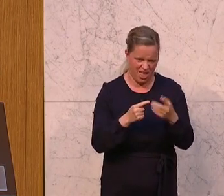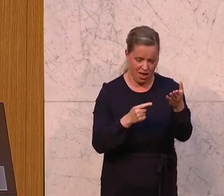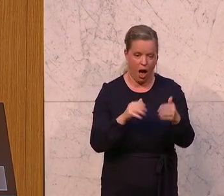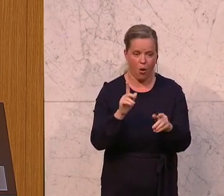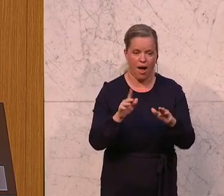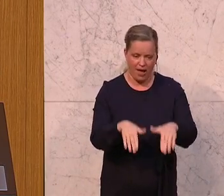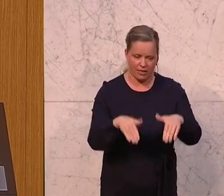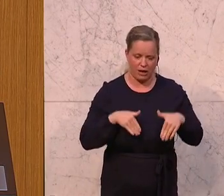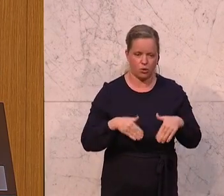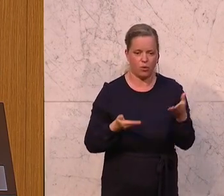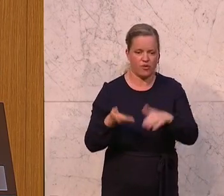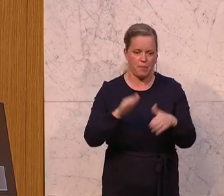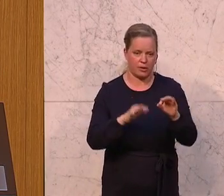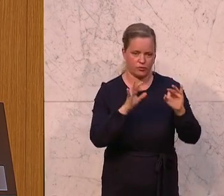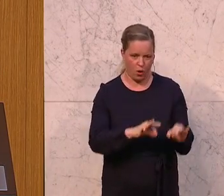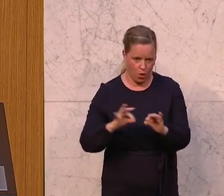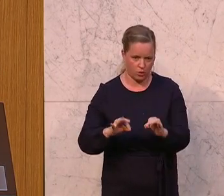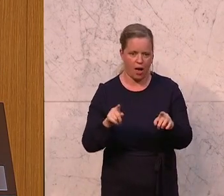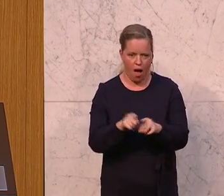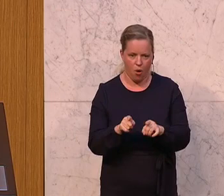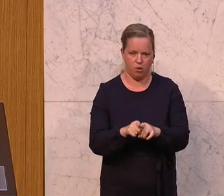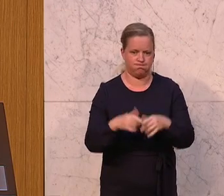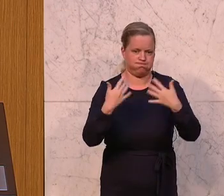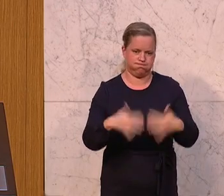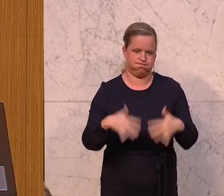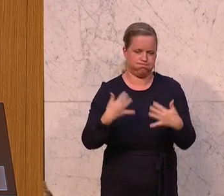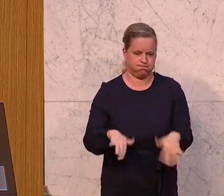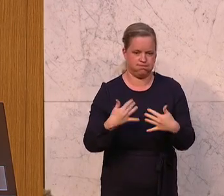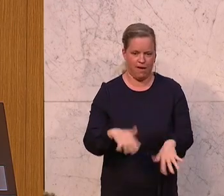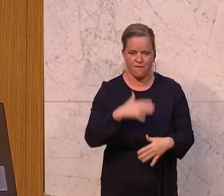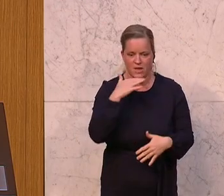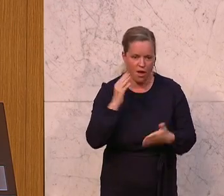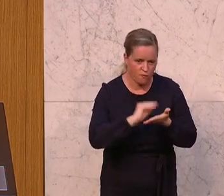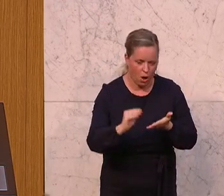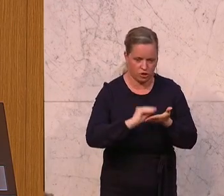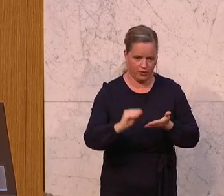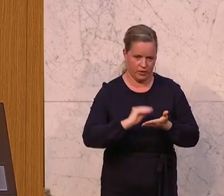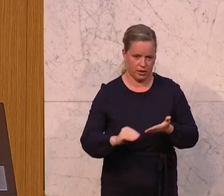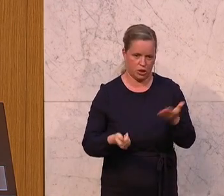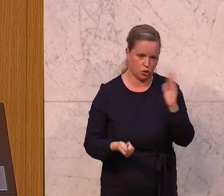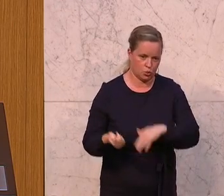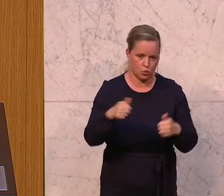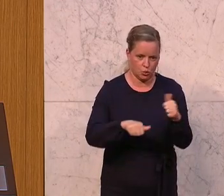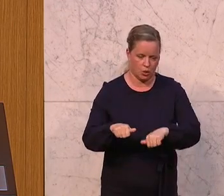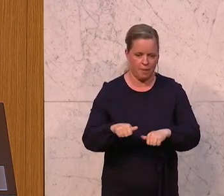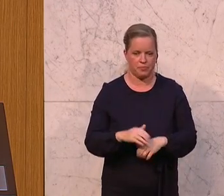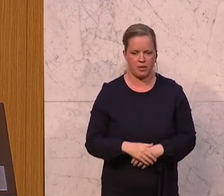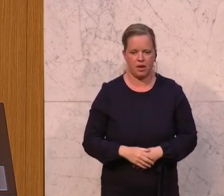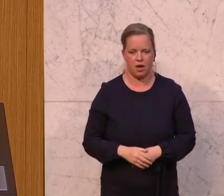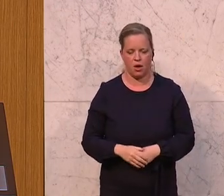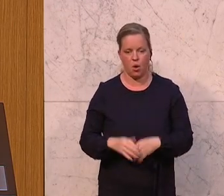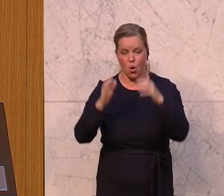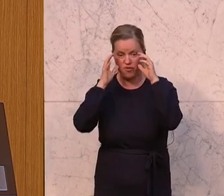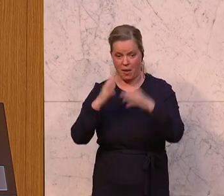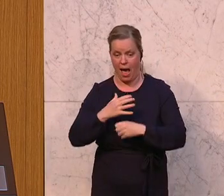auch bei der Verpackungsverordnung, die ein ebenso großes Konvolut an zusätzlichen Vorschriften ist. Also die Haltung der ÖVP in Brüssel